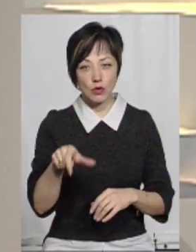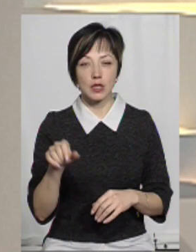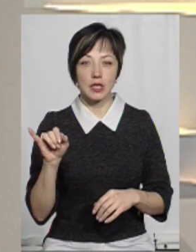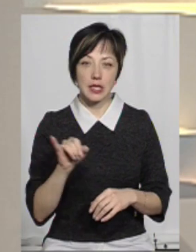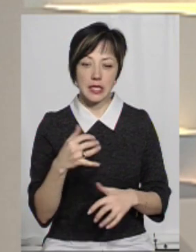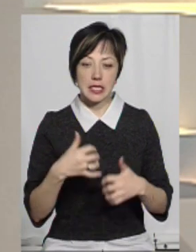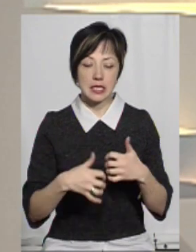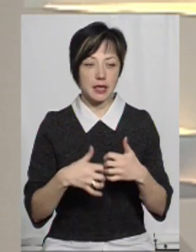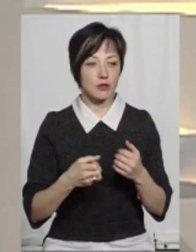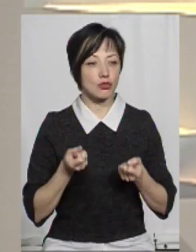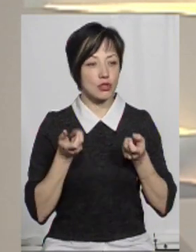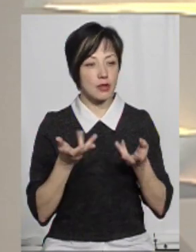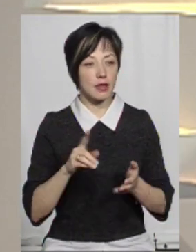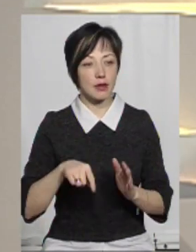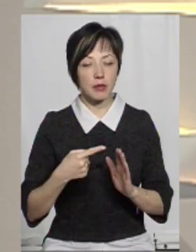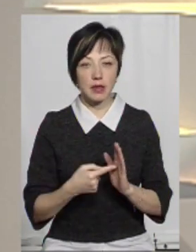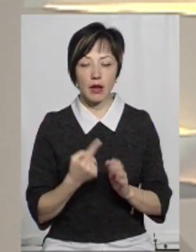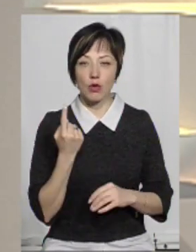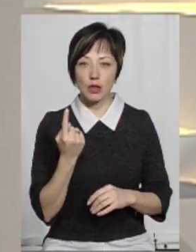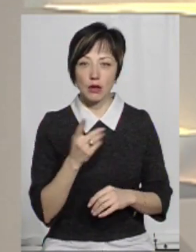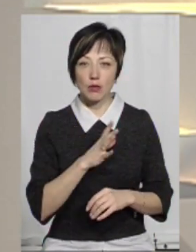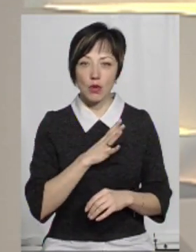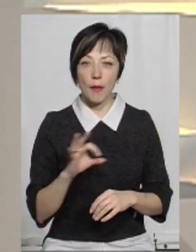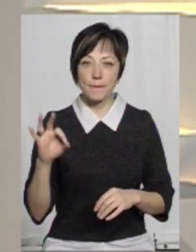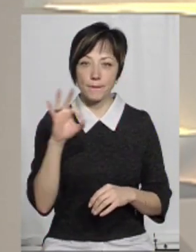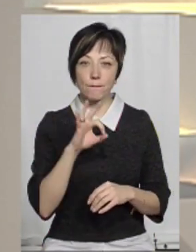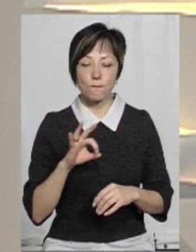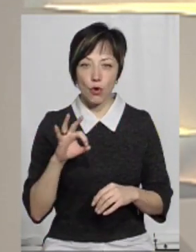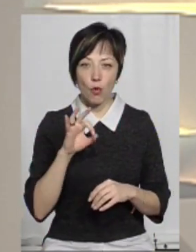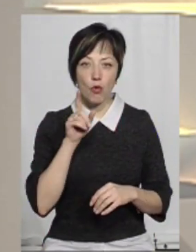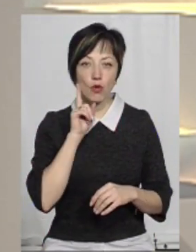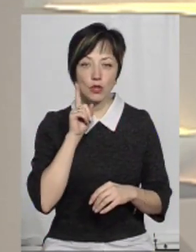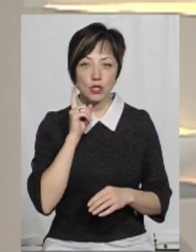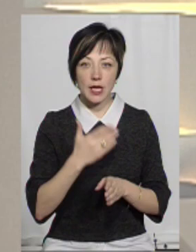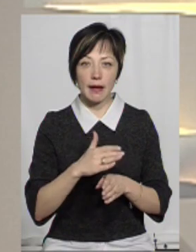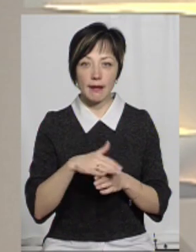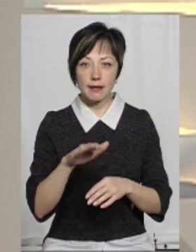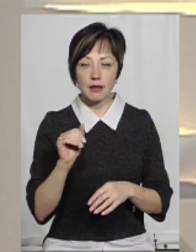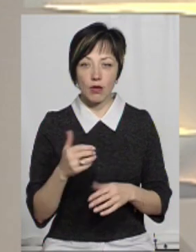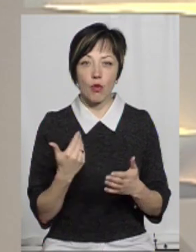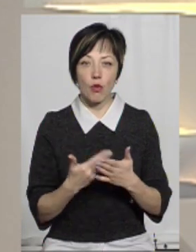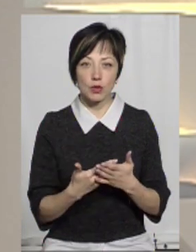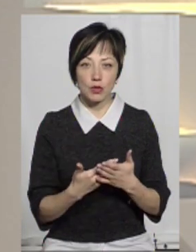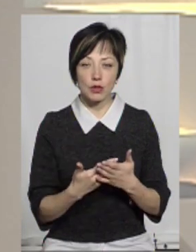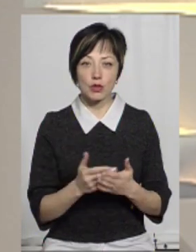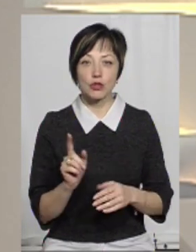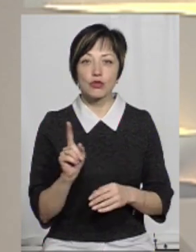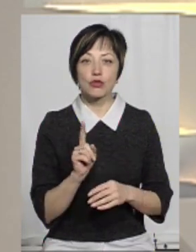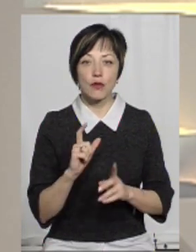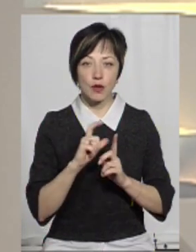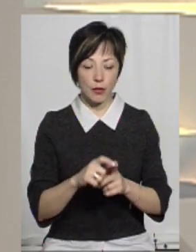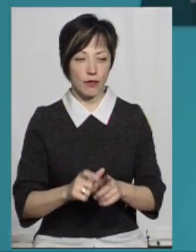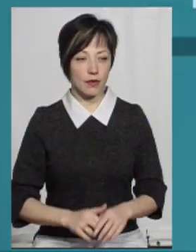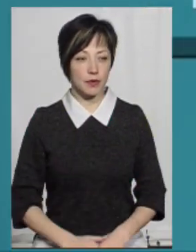серед численних питань одне було про молодіжні кредити. От що він